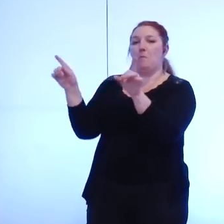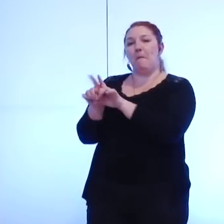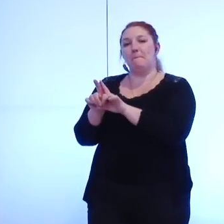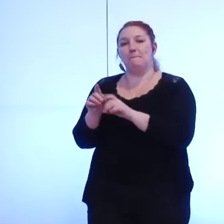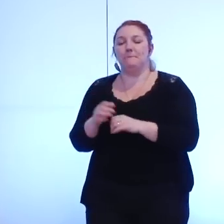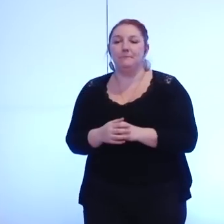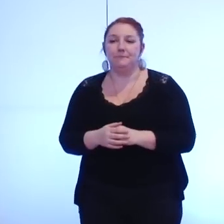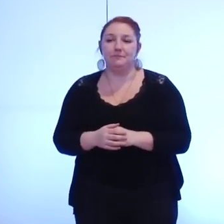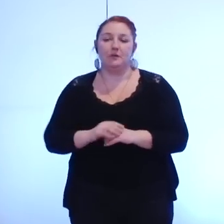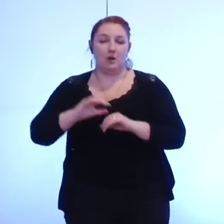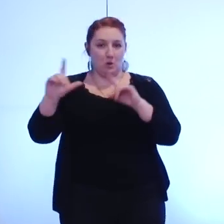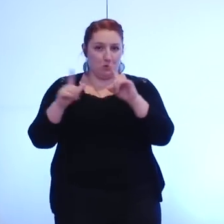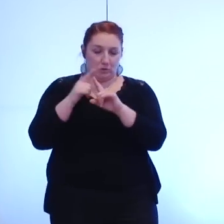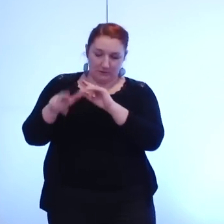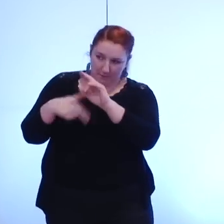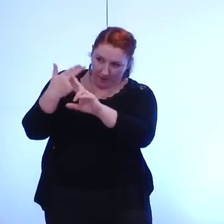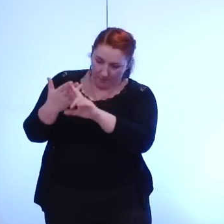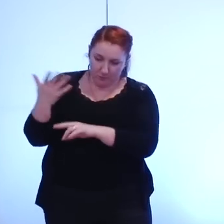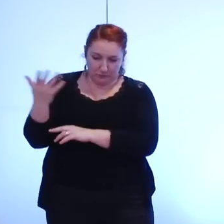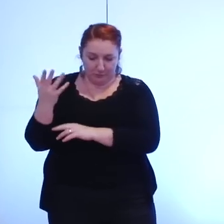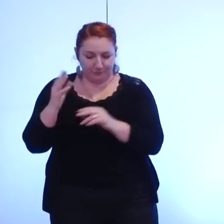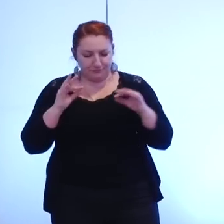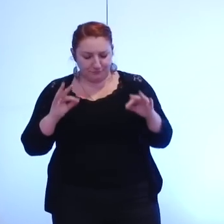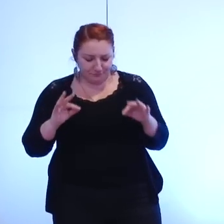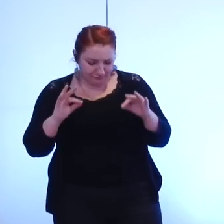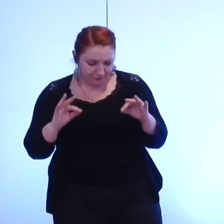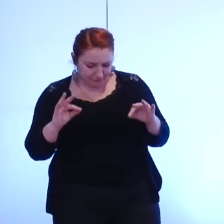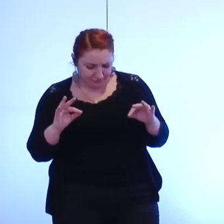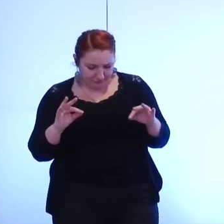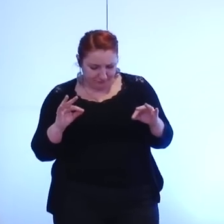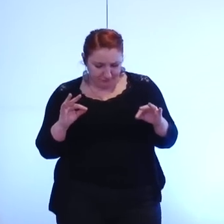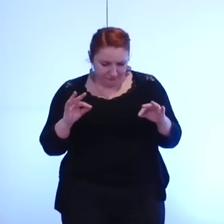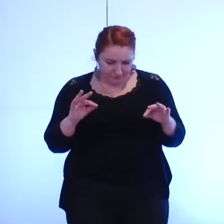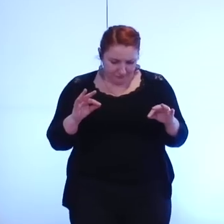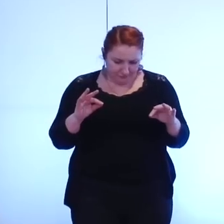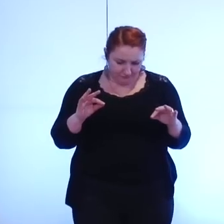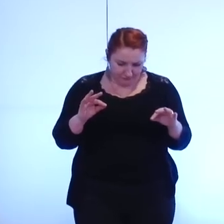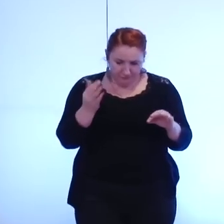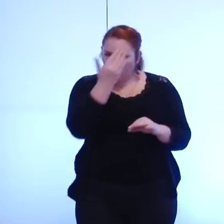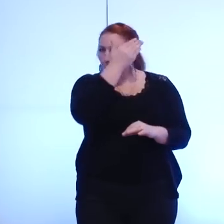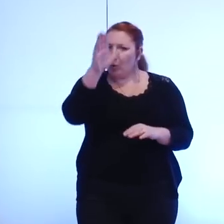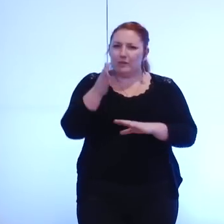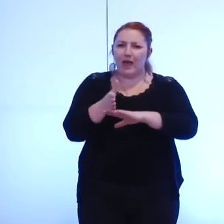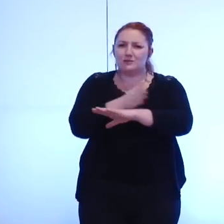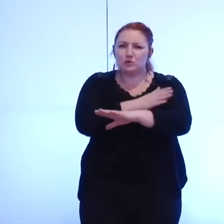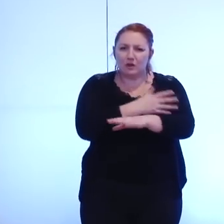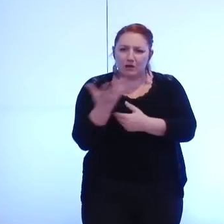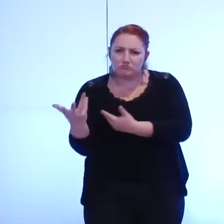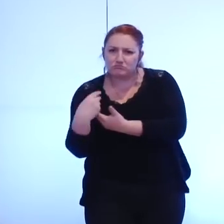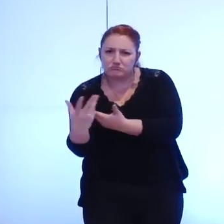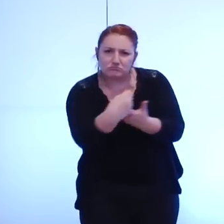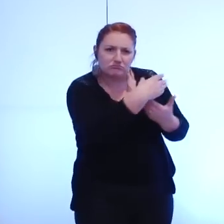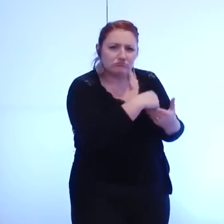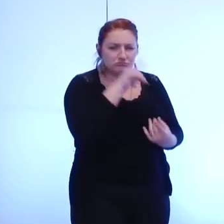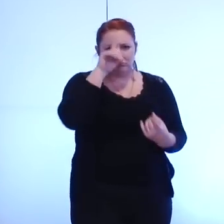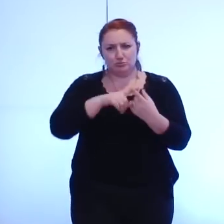le deuxième élément que voulais préciser c'est par rapport à la question de l'association d'autres actionnaires à la définition